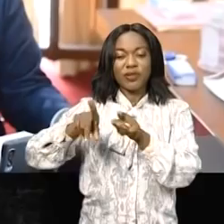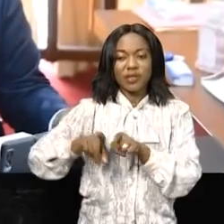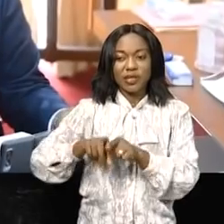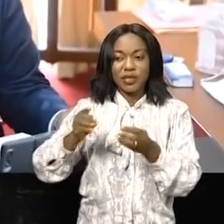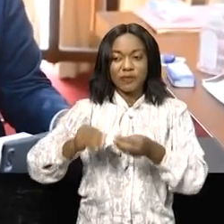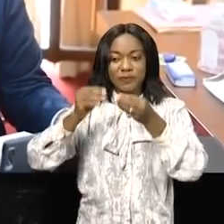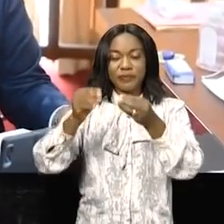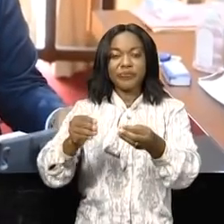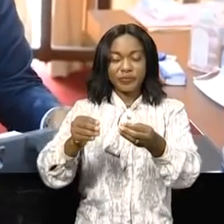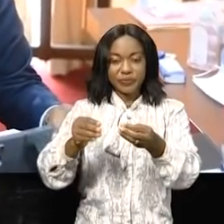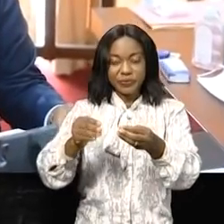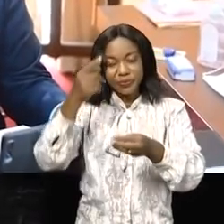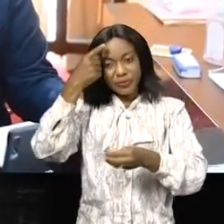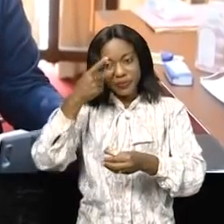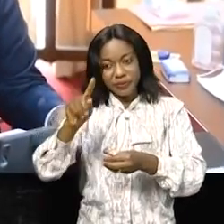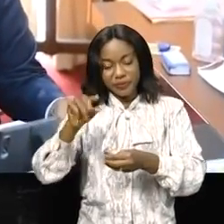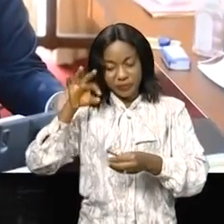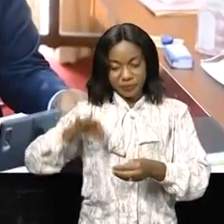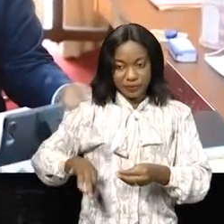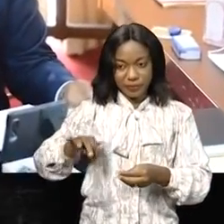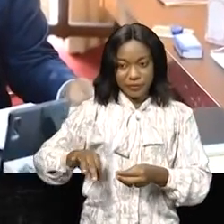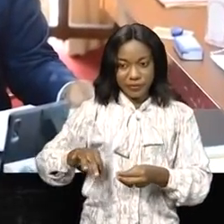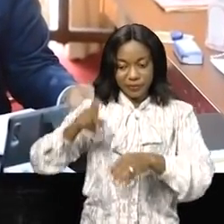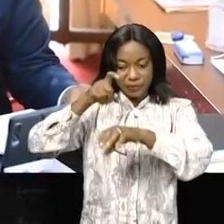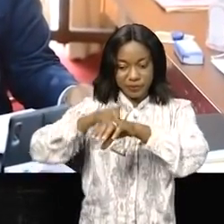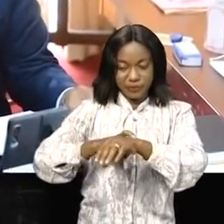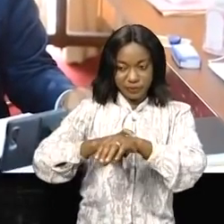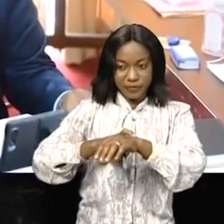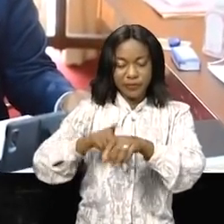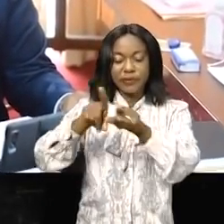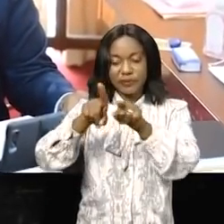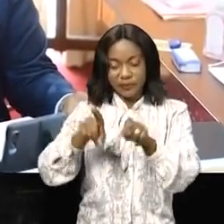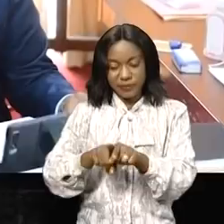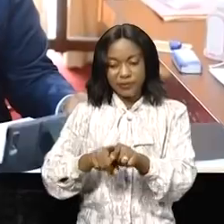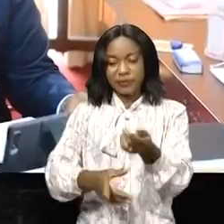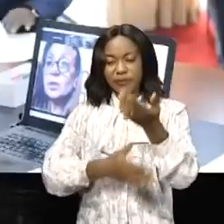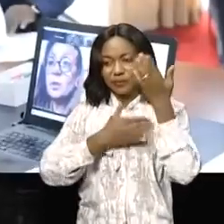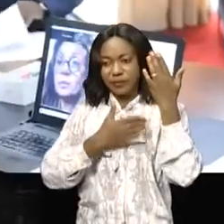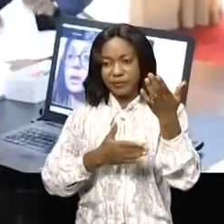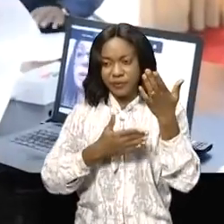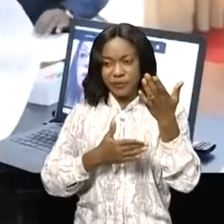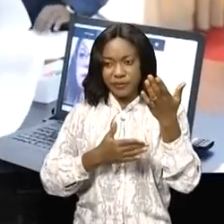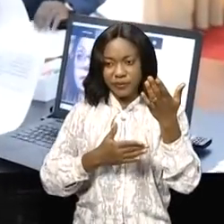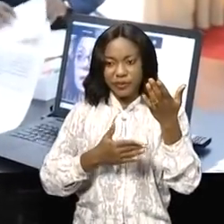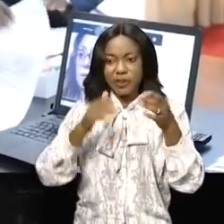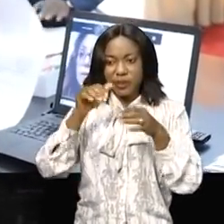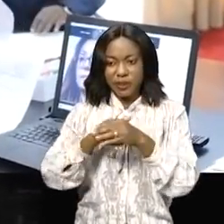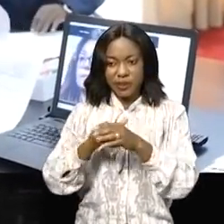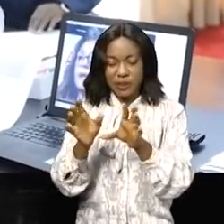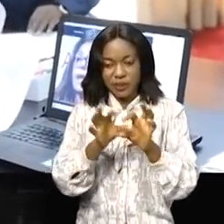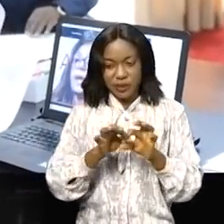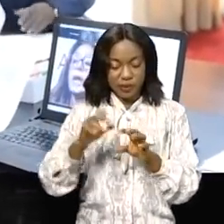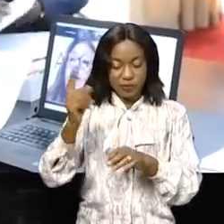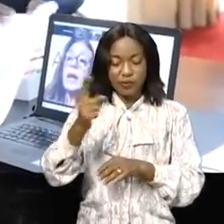essentiellement en termes de gains de temps constituent donc le secteur danger de cette initiative